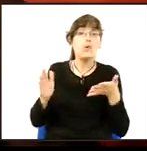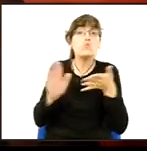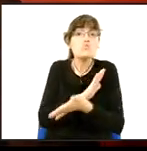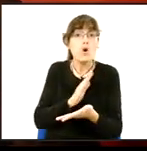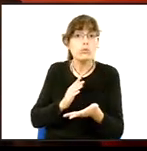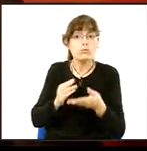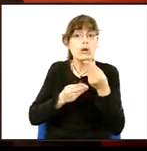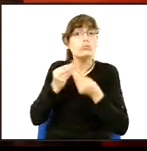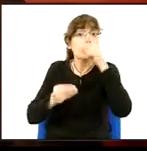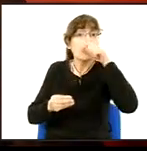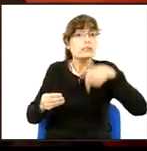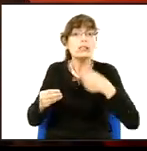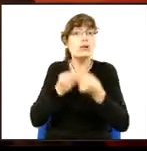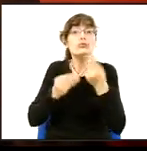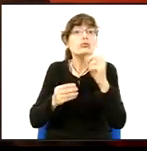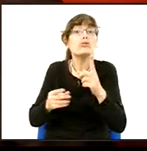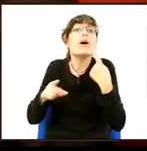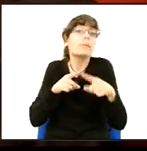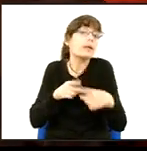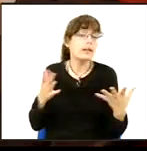es fa aquest any aquest tradicional sopar.